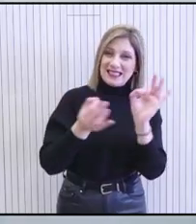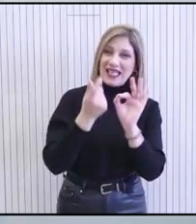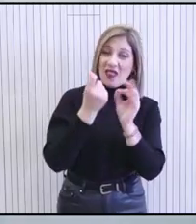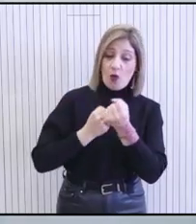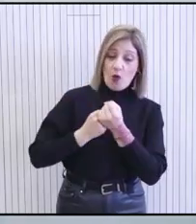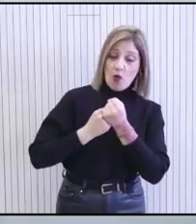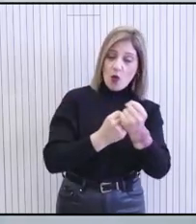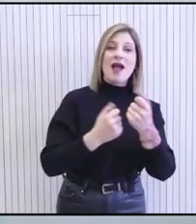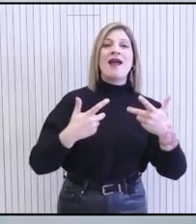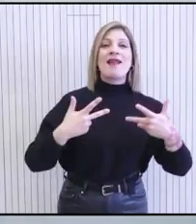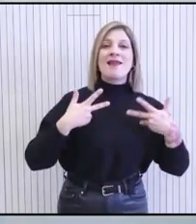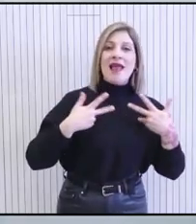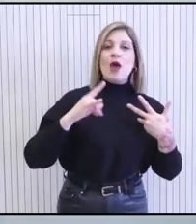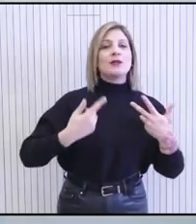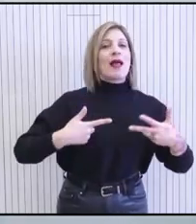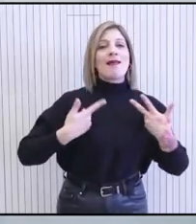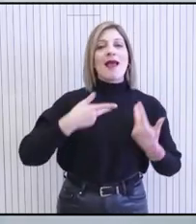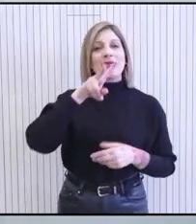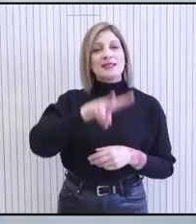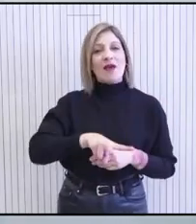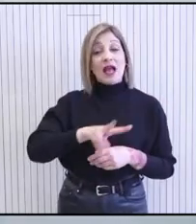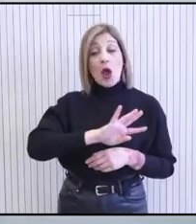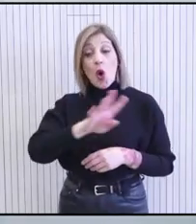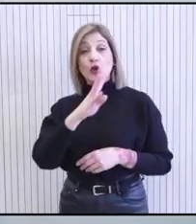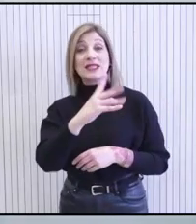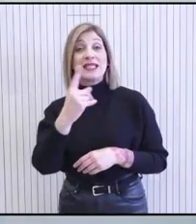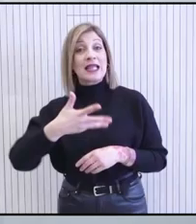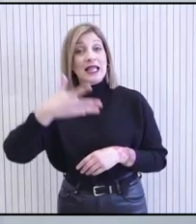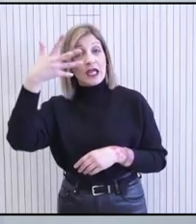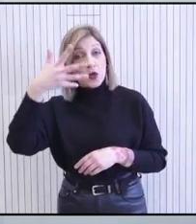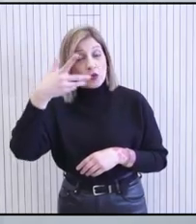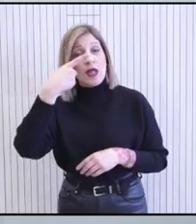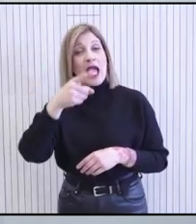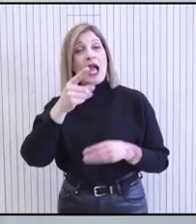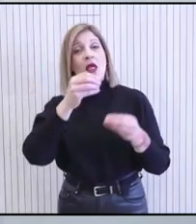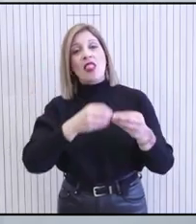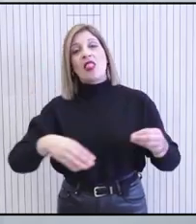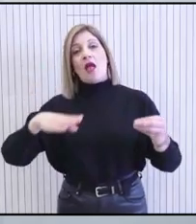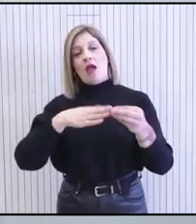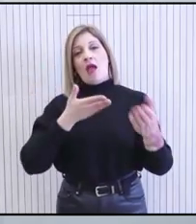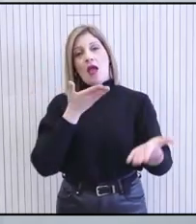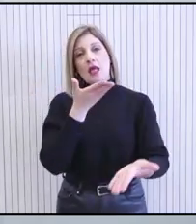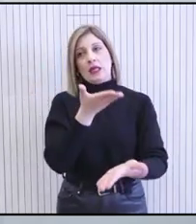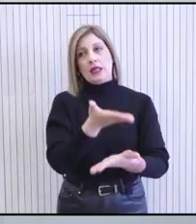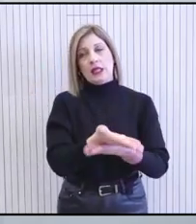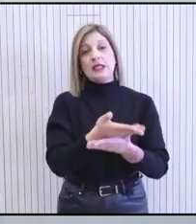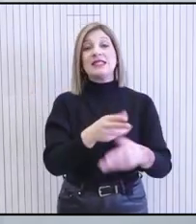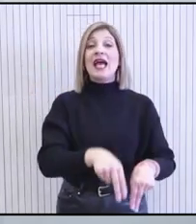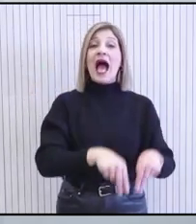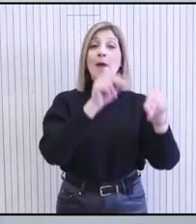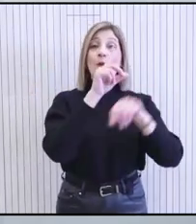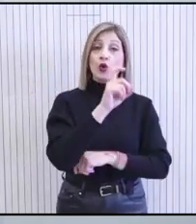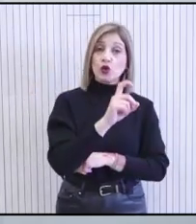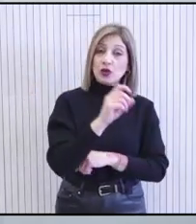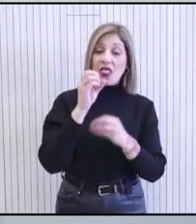ενίσχυσης σε νέους και νεαρές οικογένειες μέχρι 41 ετών, έχουν ήδη παραλυφθεί 119 ετήσεις. 10 στην επαρχία Μοχώστου,